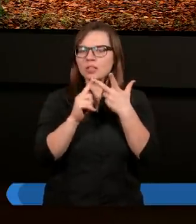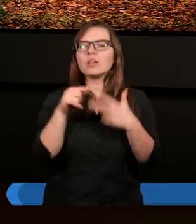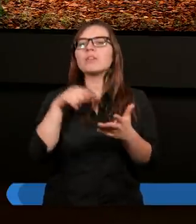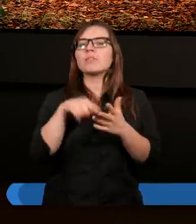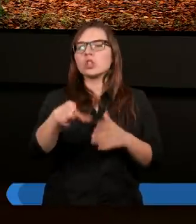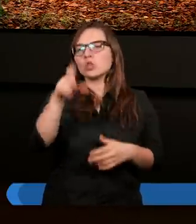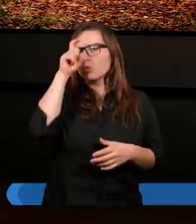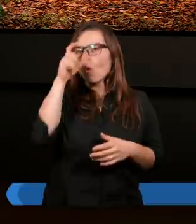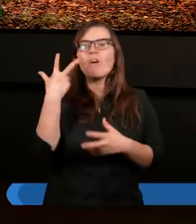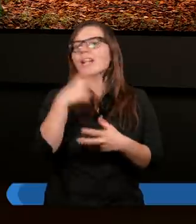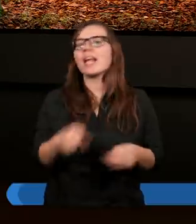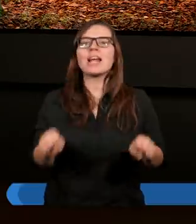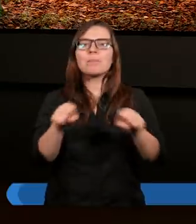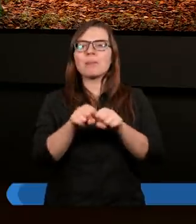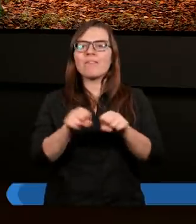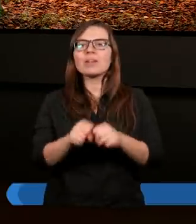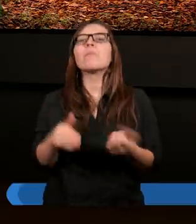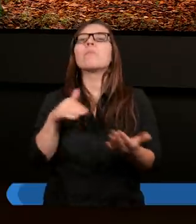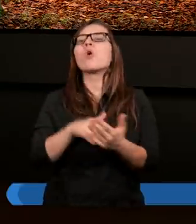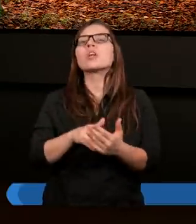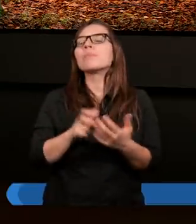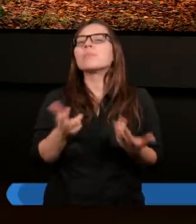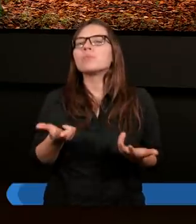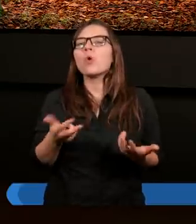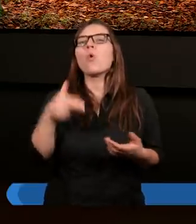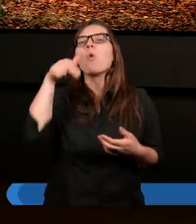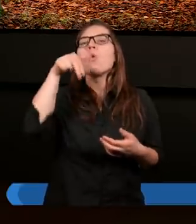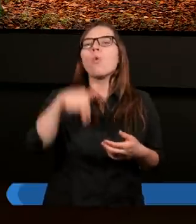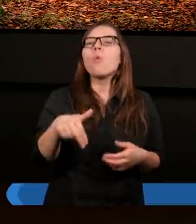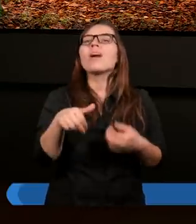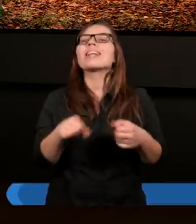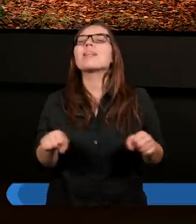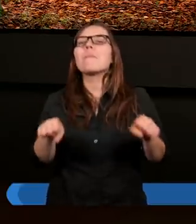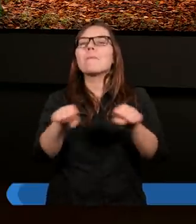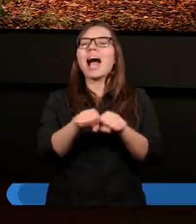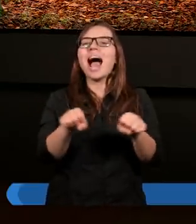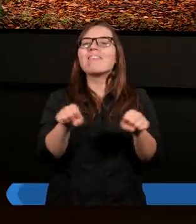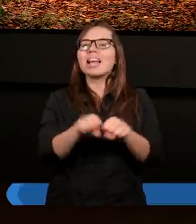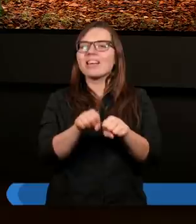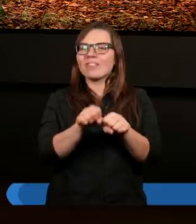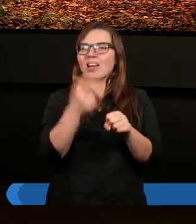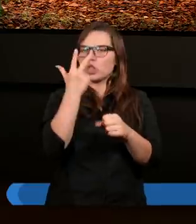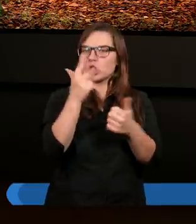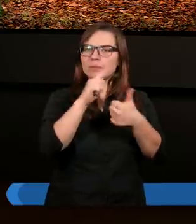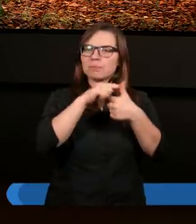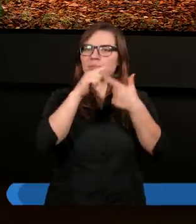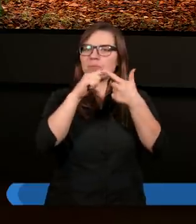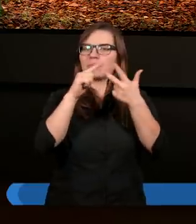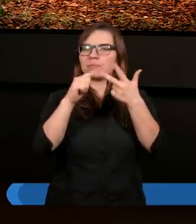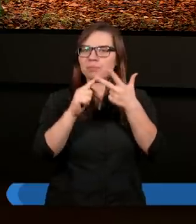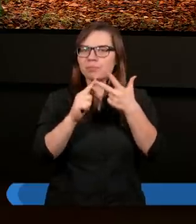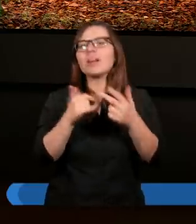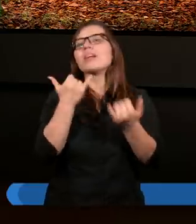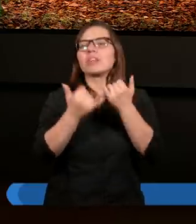człowiek niesprawiedliwy potrzebuje usprawiedliwienia. Jeśli uzna